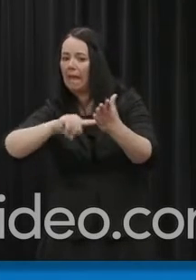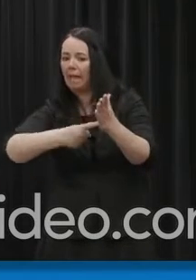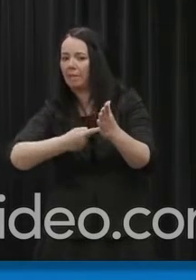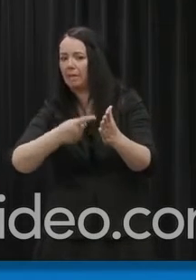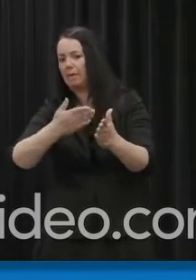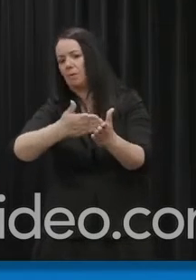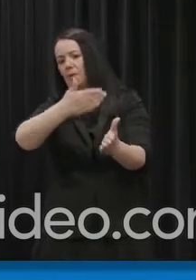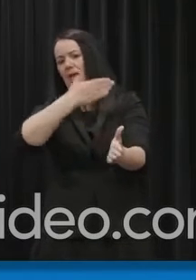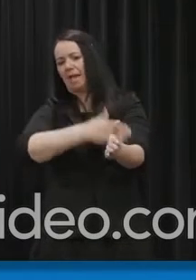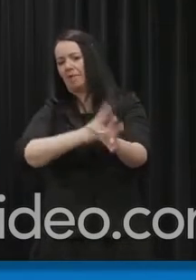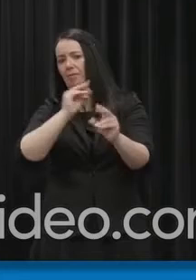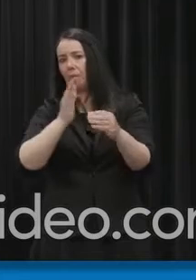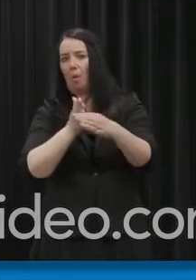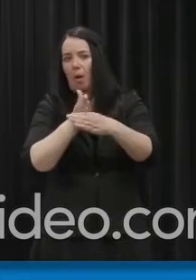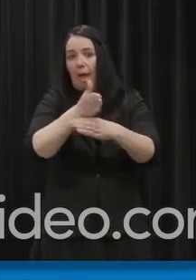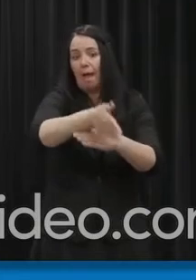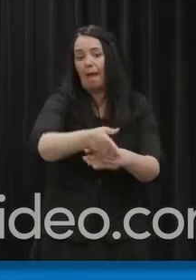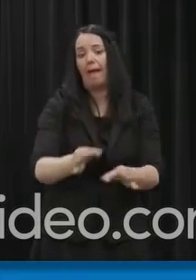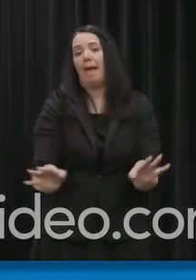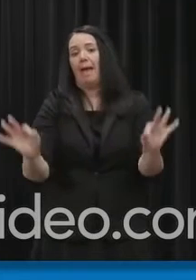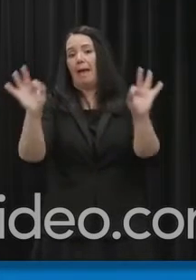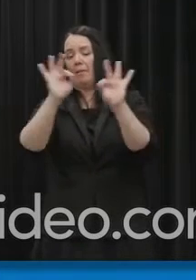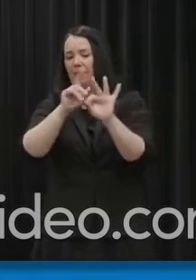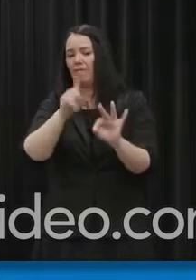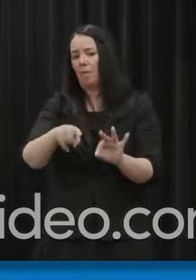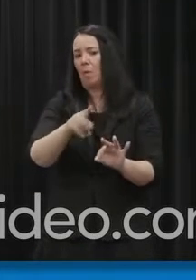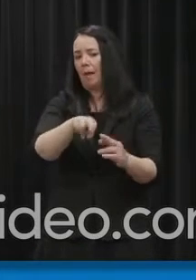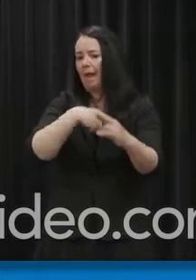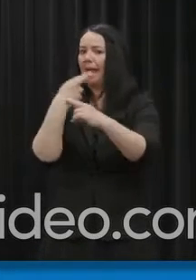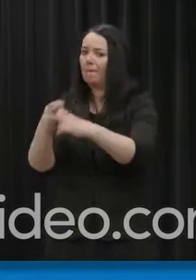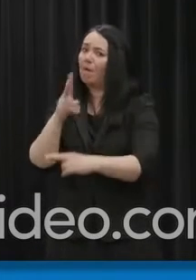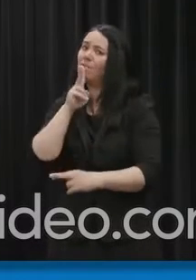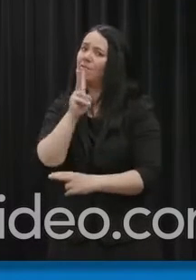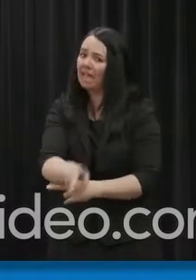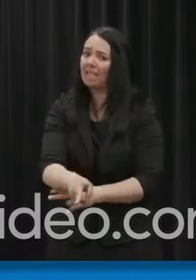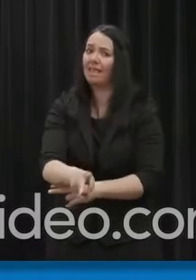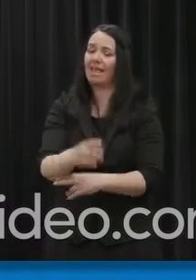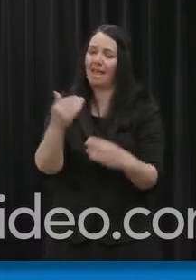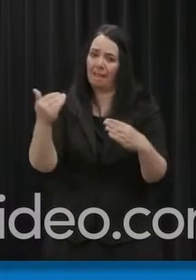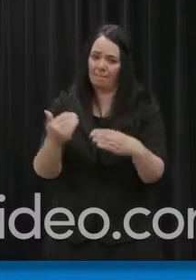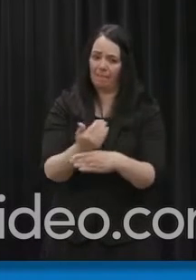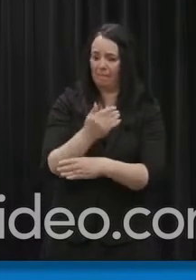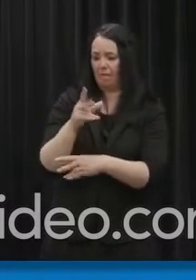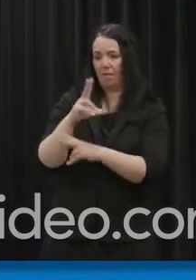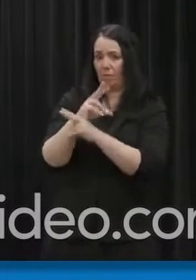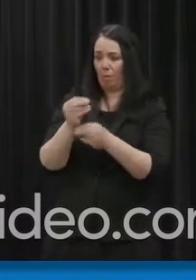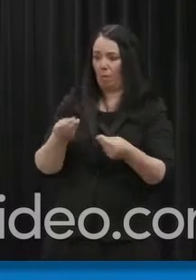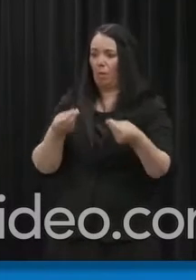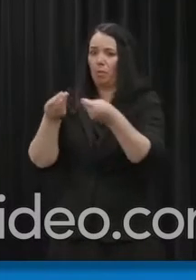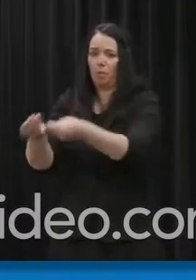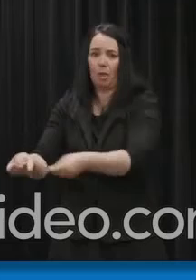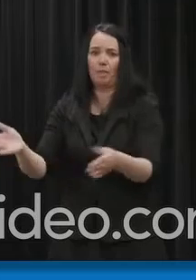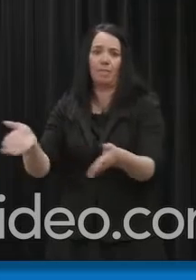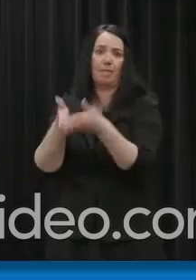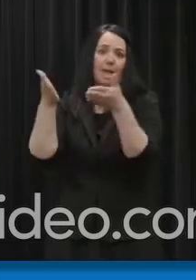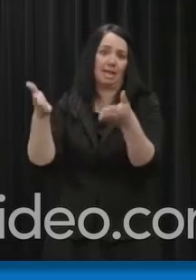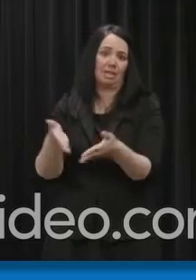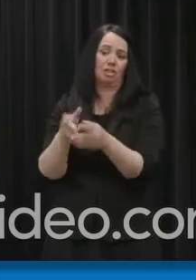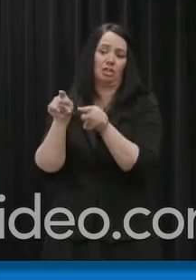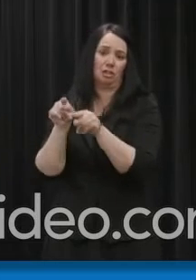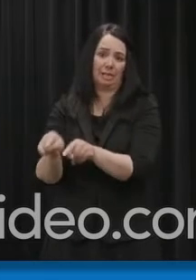effectuant des vérifications auprès des patients pour déterminer s'ils sont à risque d'avoir contracté le virus. Comme c le cas pour tous les milieux de soins de la santé,